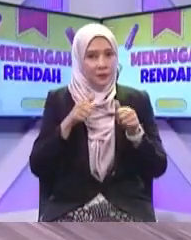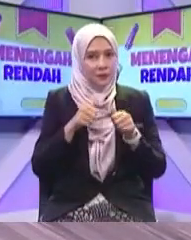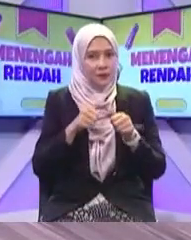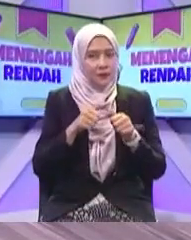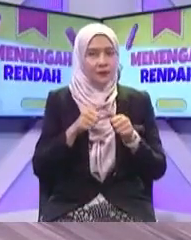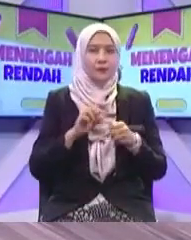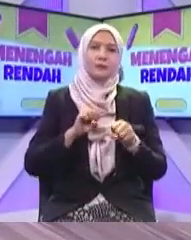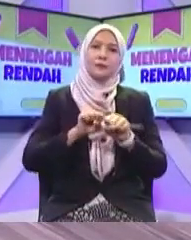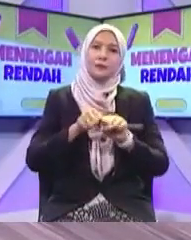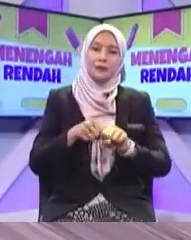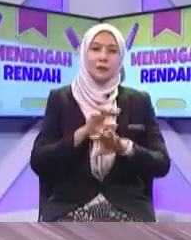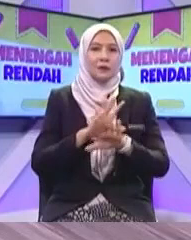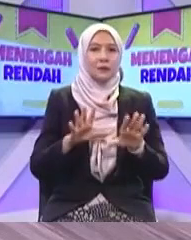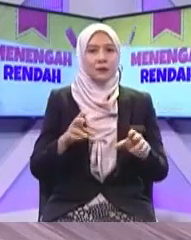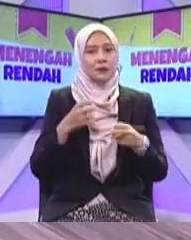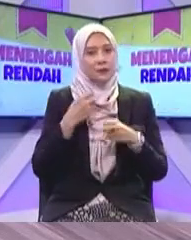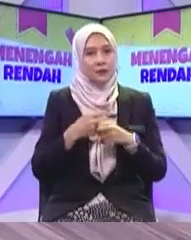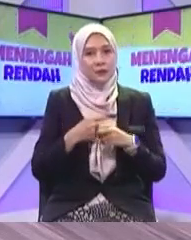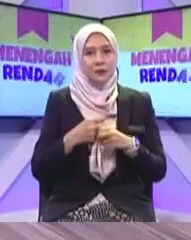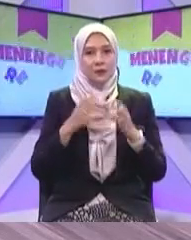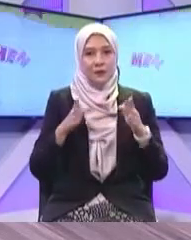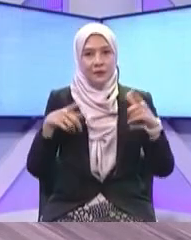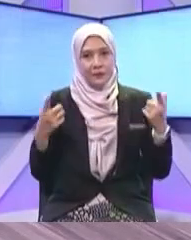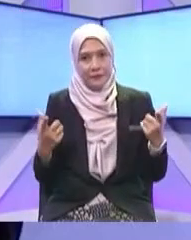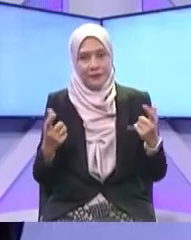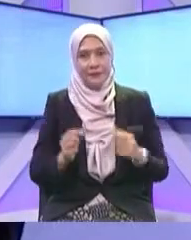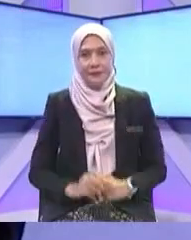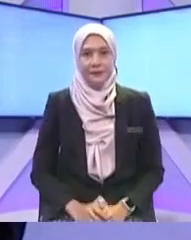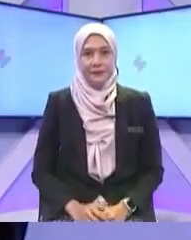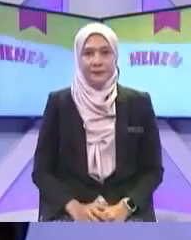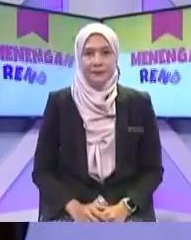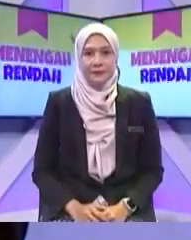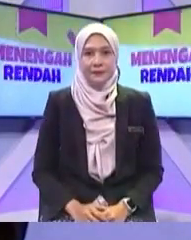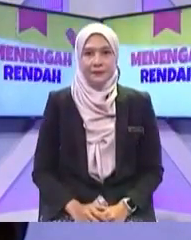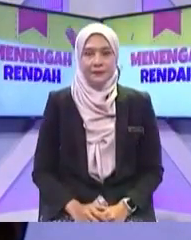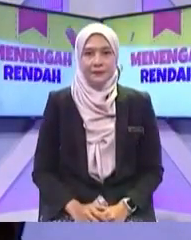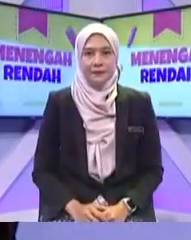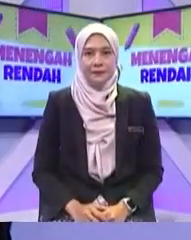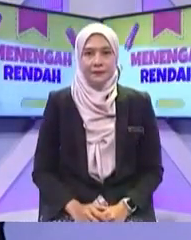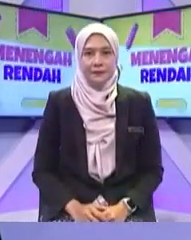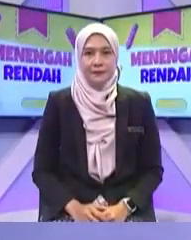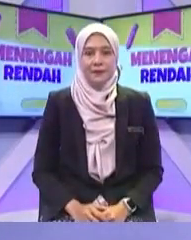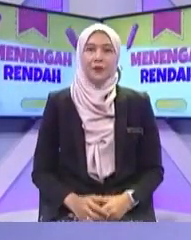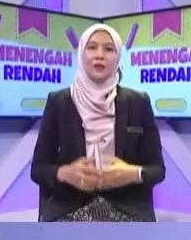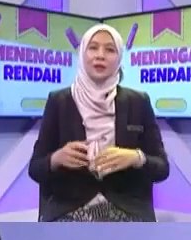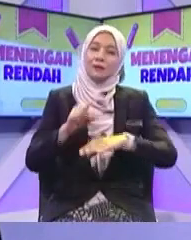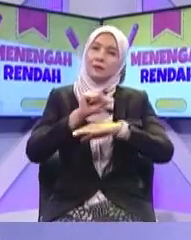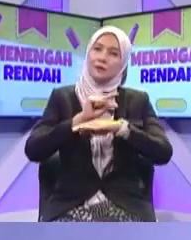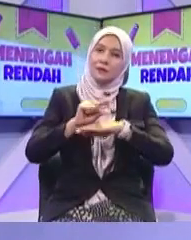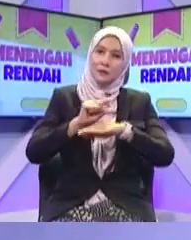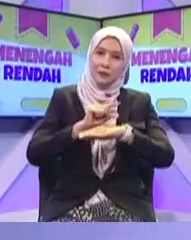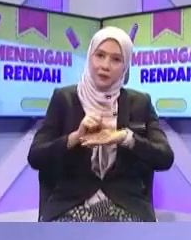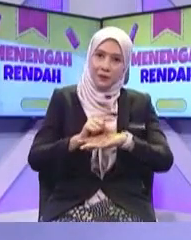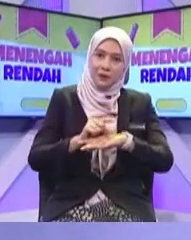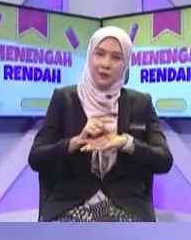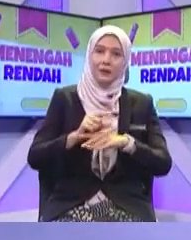sentiasa positif baik ok, saya teruskan dengan penggunaan alat telekomunikasi secara beretika ini khas untuk